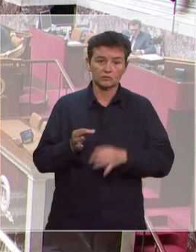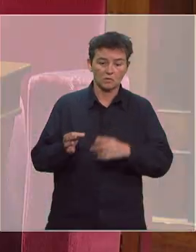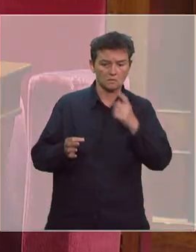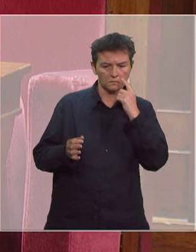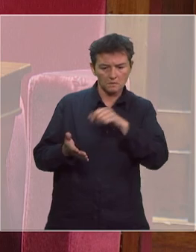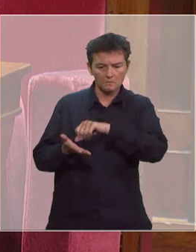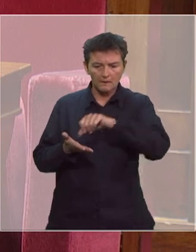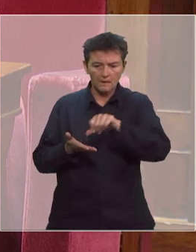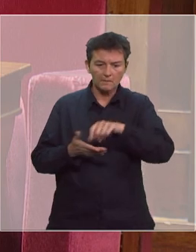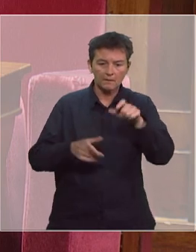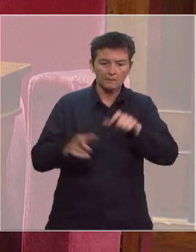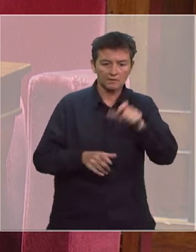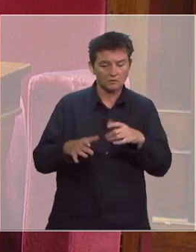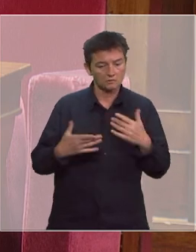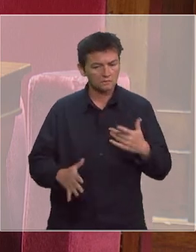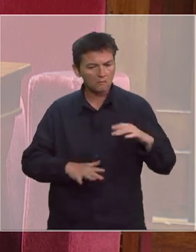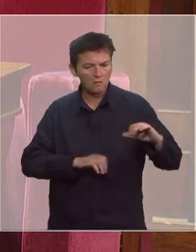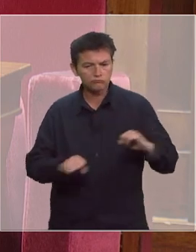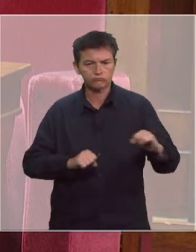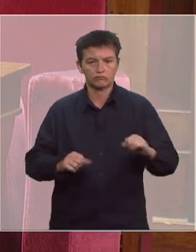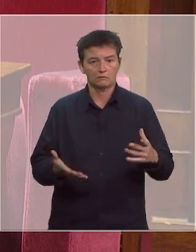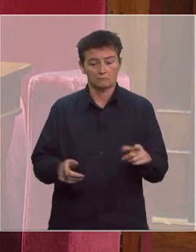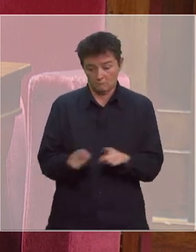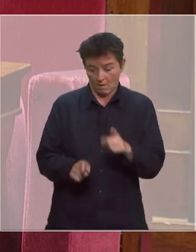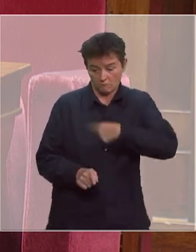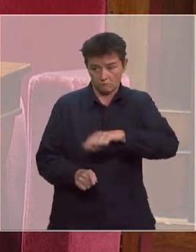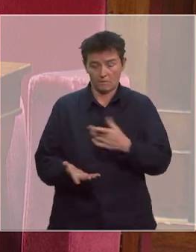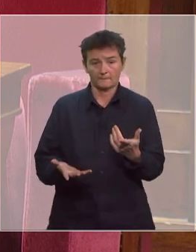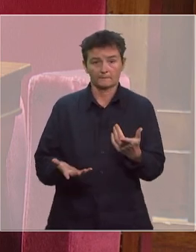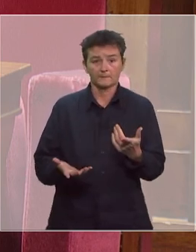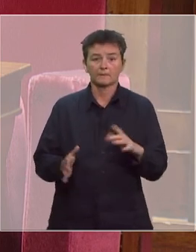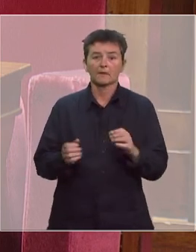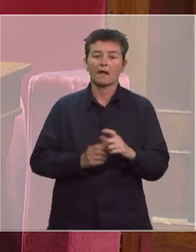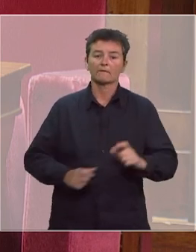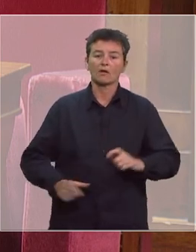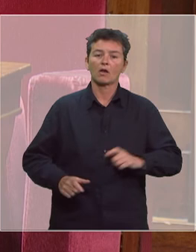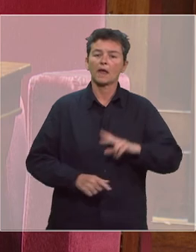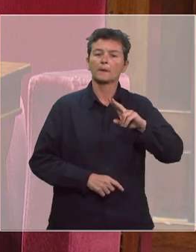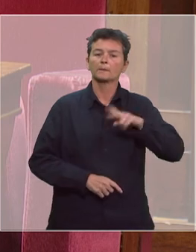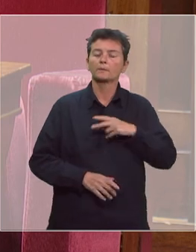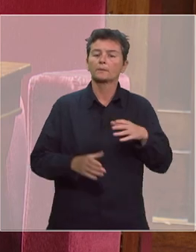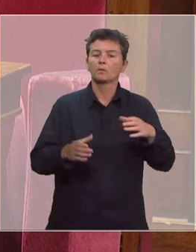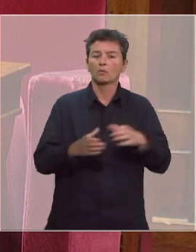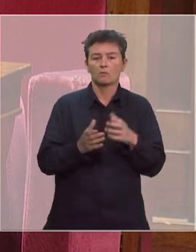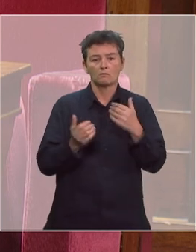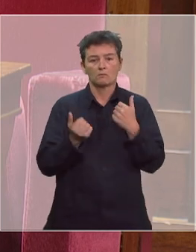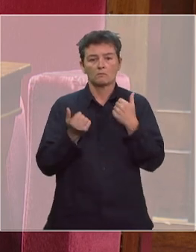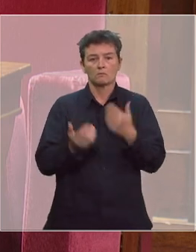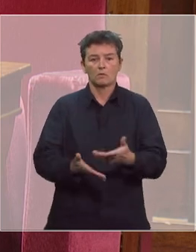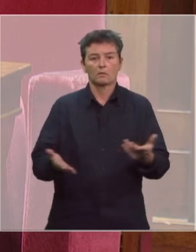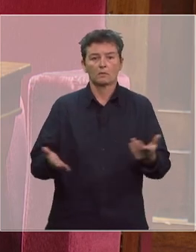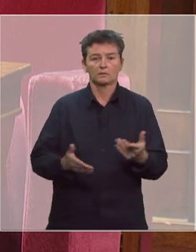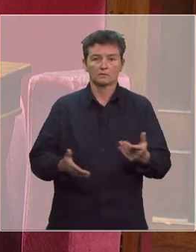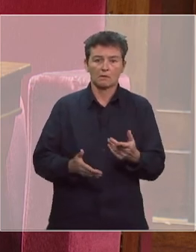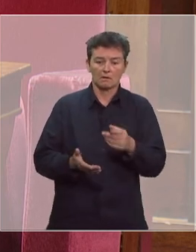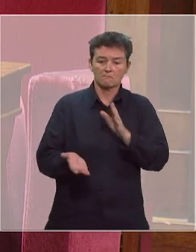et ceux qui se mobilisent dans cette période de crise. Nous aussi, avec Régis Juinicot et mes collègues du groupe, nous proposons une prime exceptionnelle pour